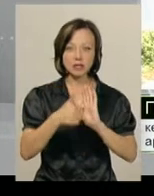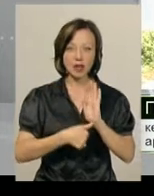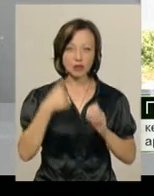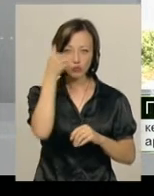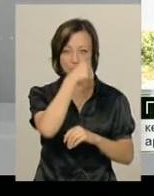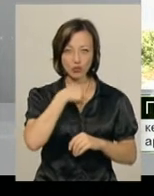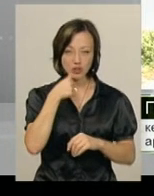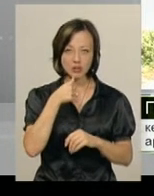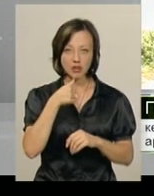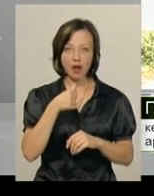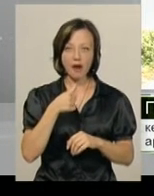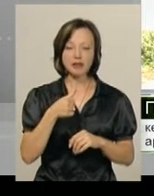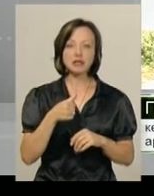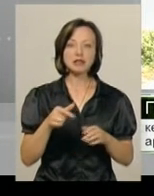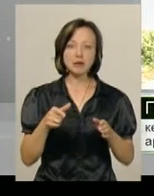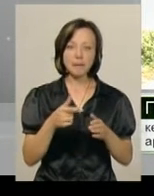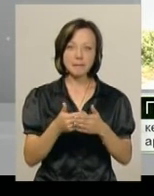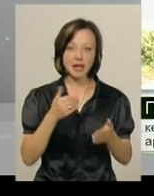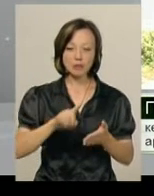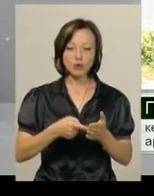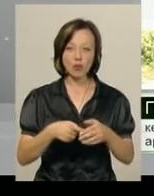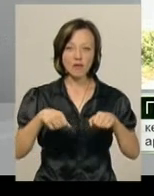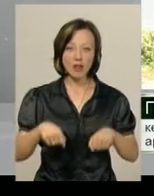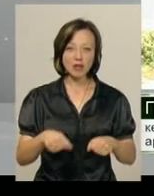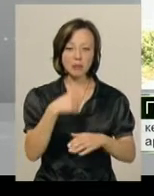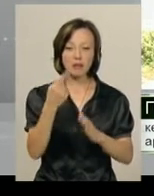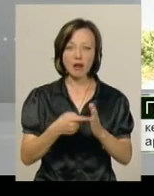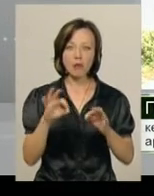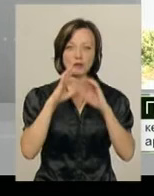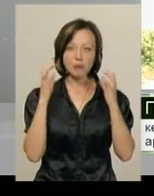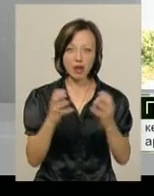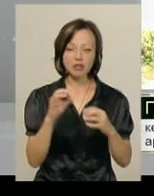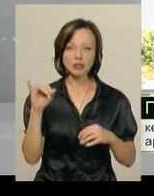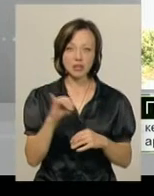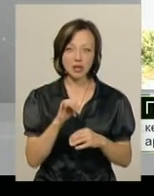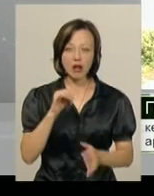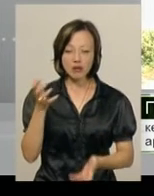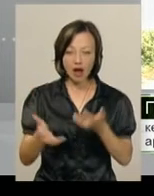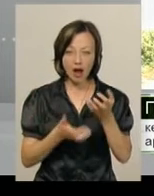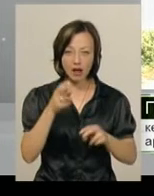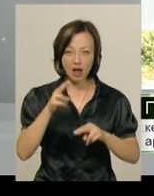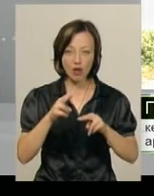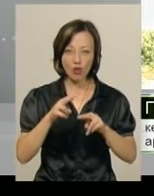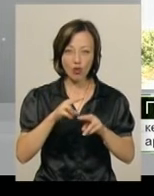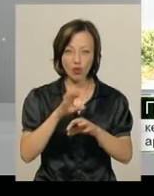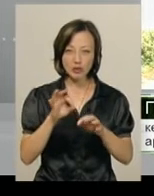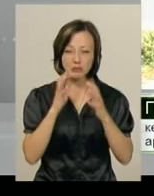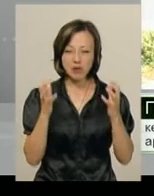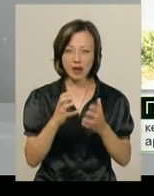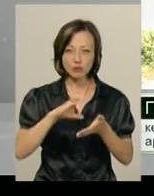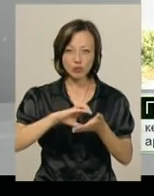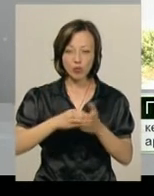році. Перед міською владою поставлено питання і збереження. І археологічно збереженої